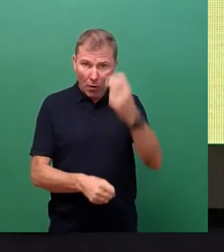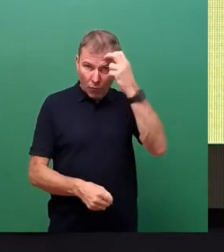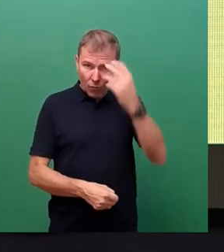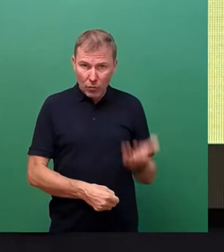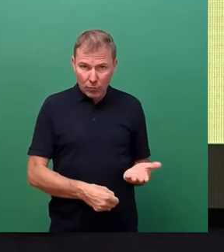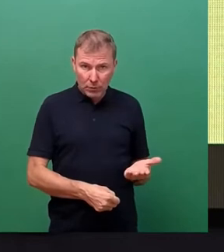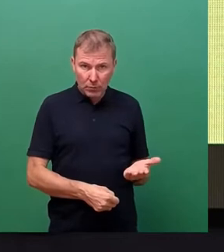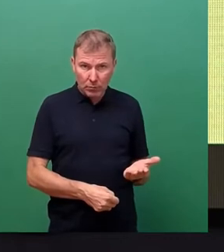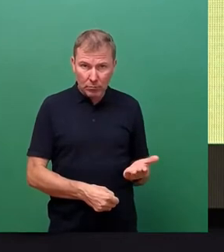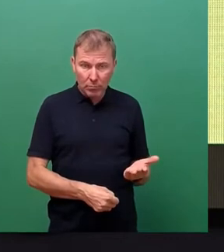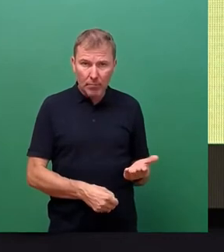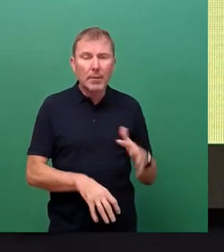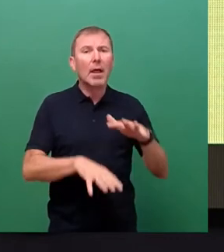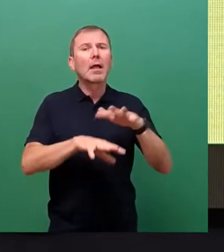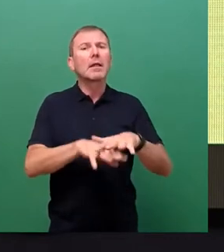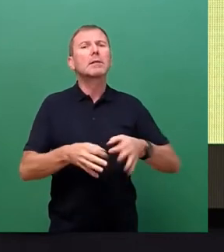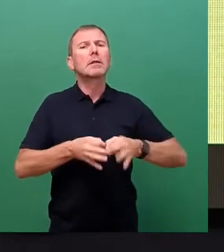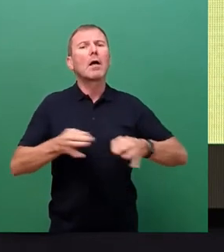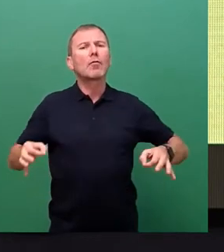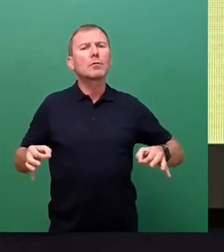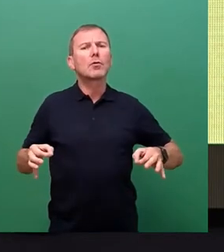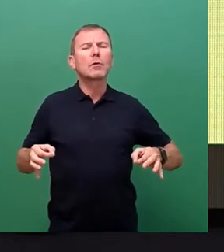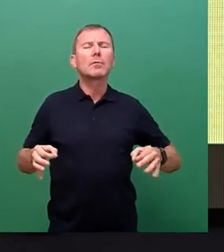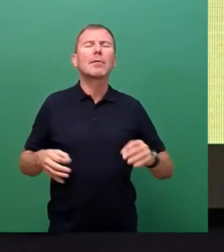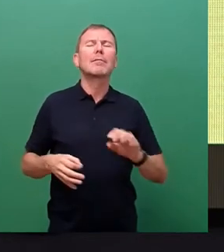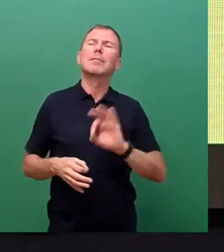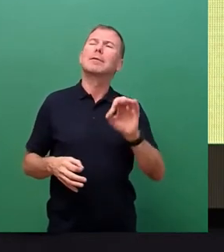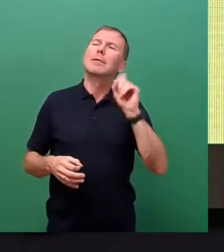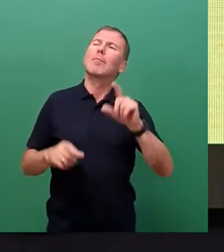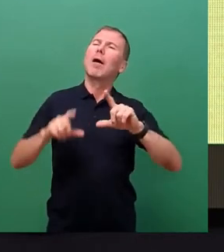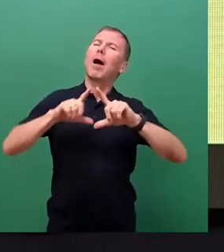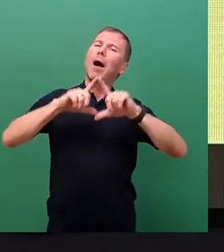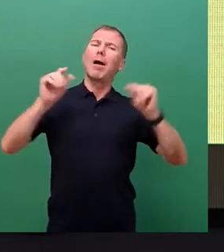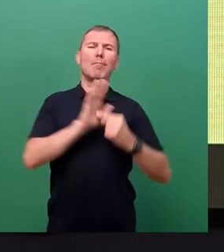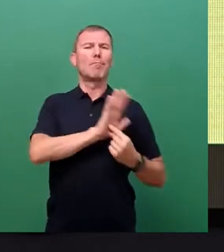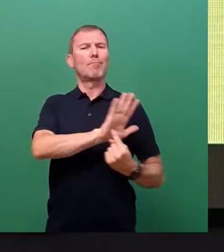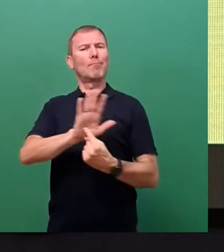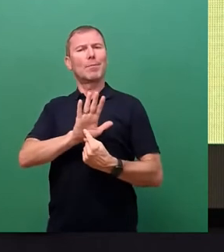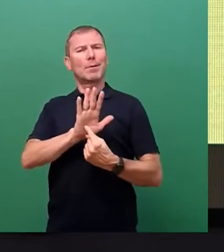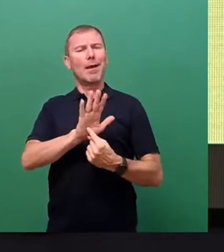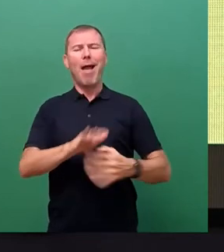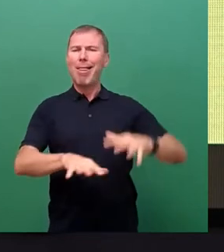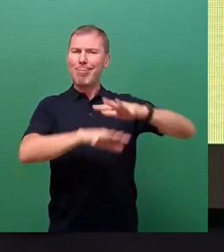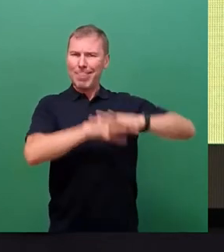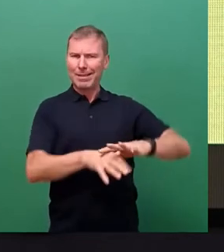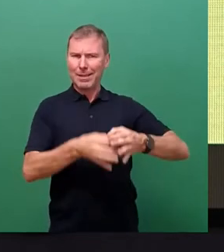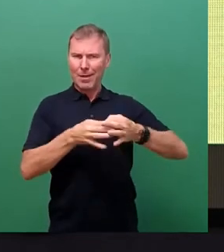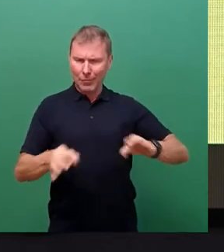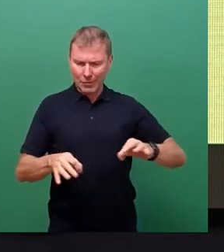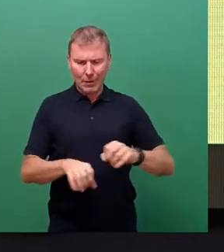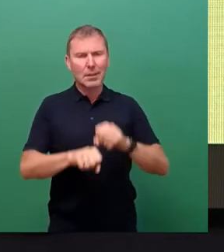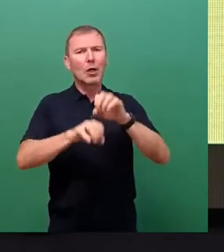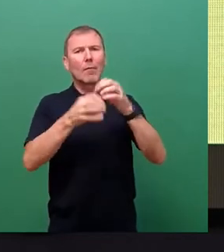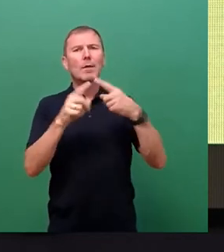die Netzfunktion, oder das einfach noch mal bildlich zu veranschaulichen, hat ja den Vorteil, dass ich nicht sternförmig von einem